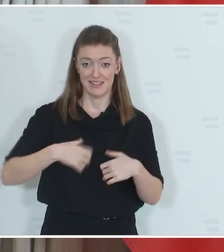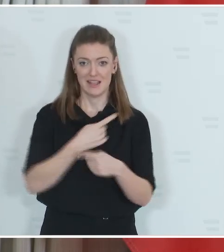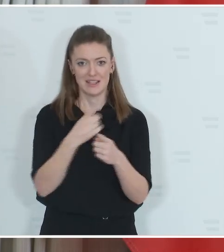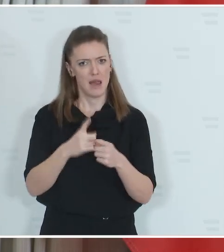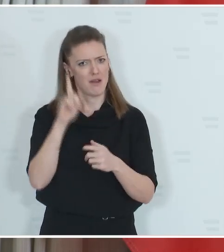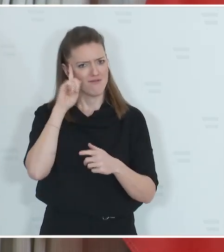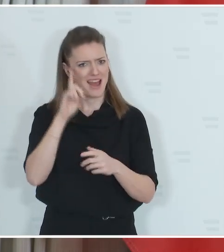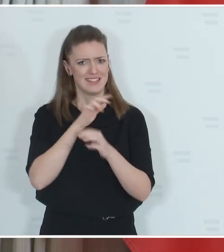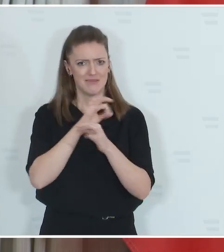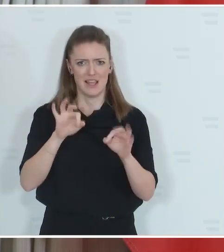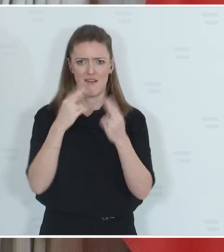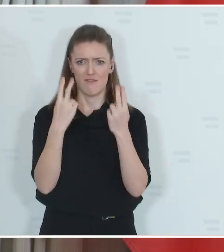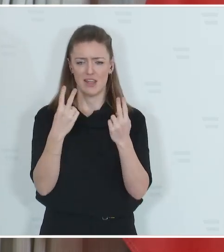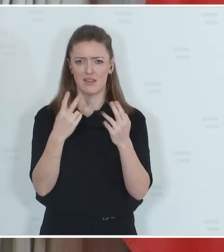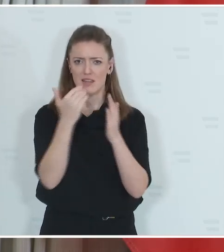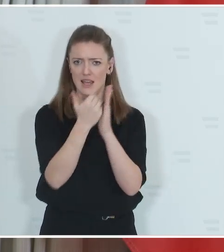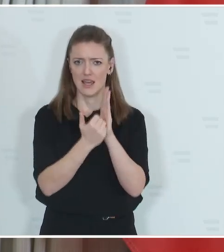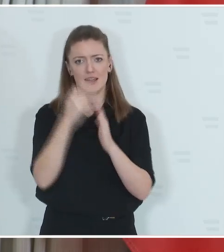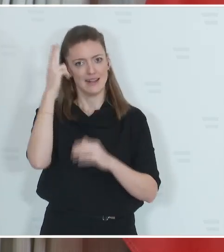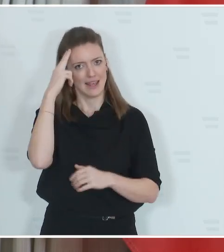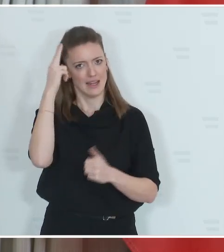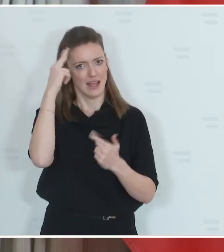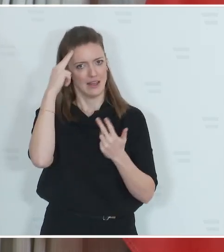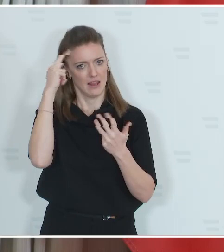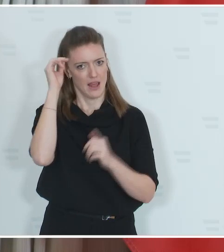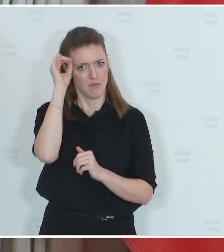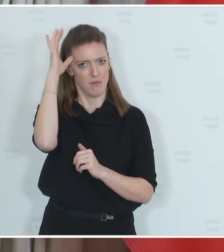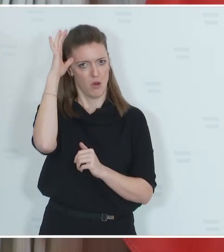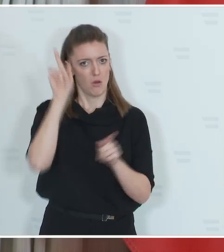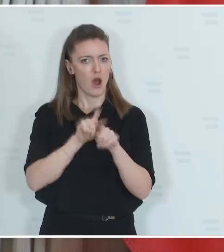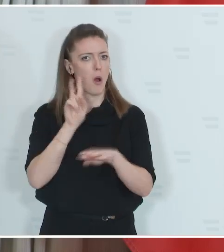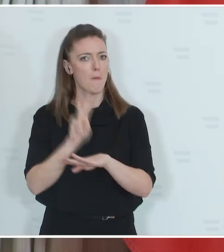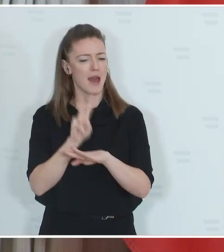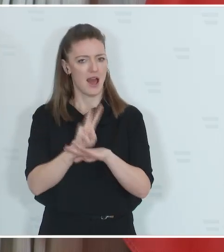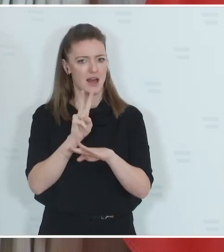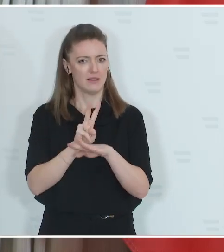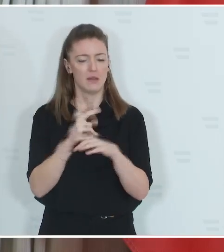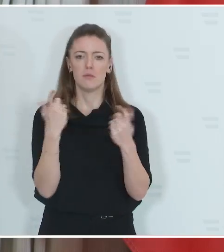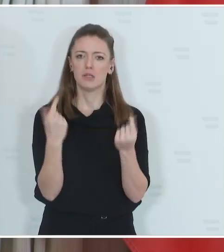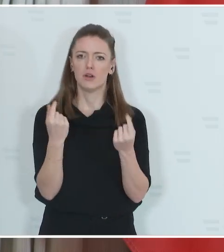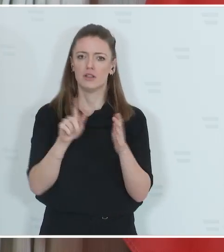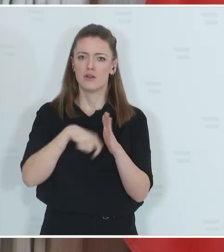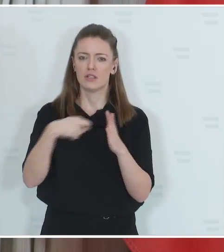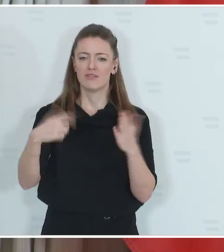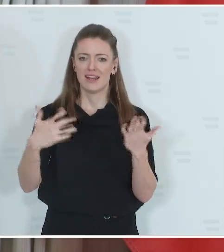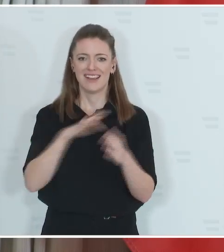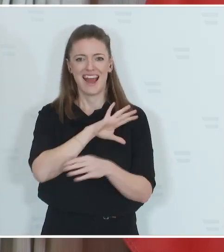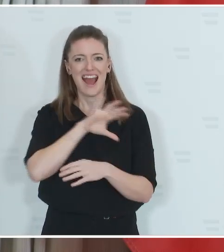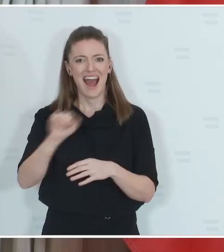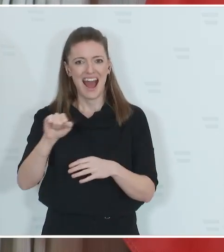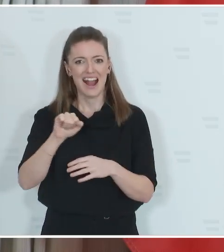einfach kennen und das auch beachten. Das heißt, alle Halterinnen von Hunden,